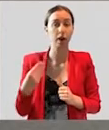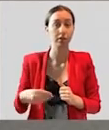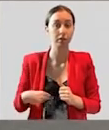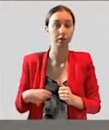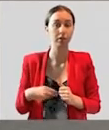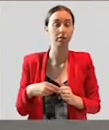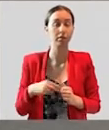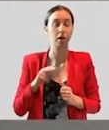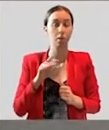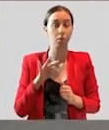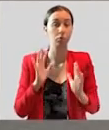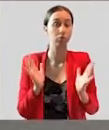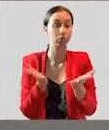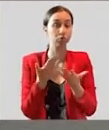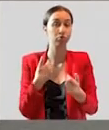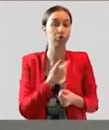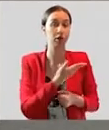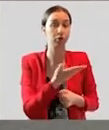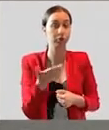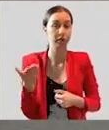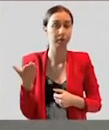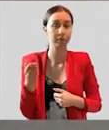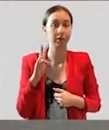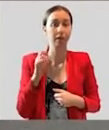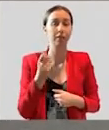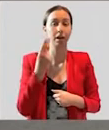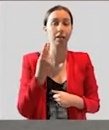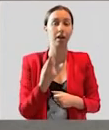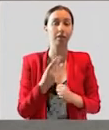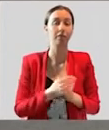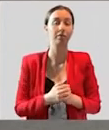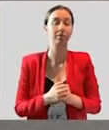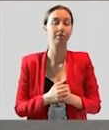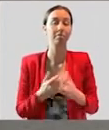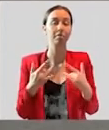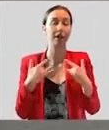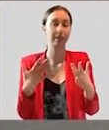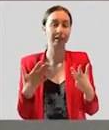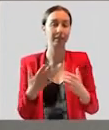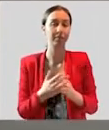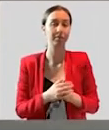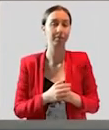случаю нашего национального праздника.